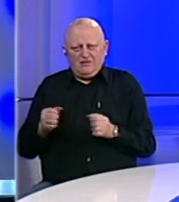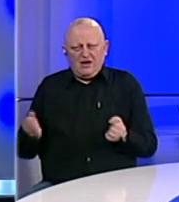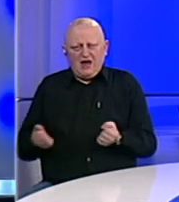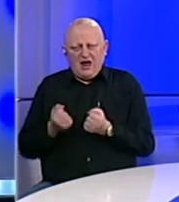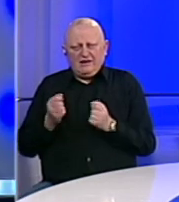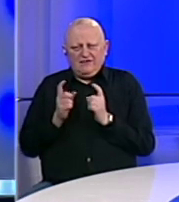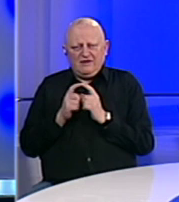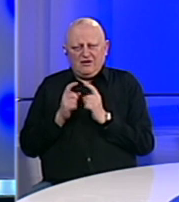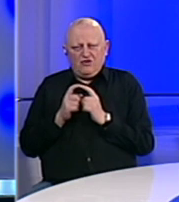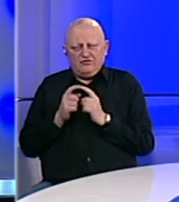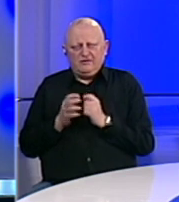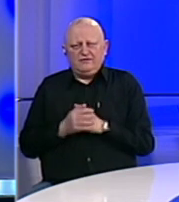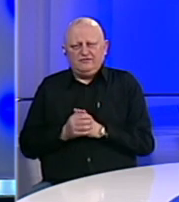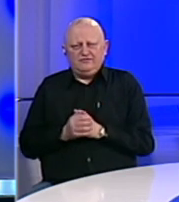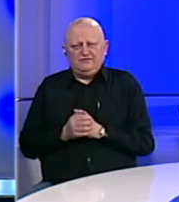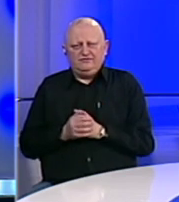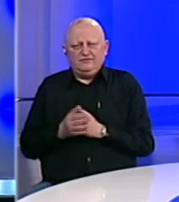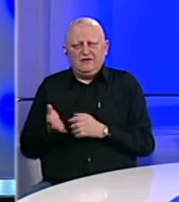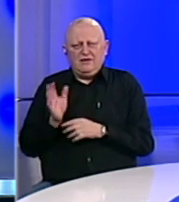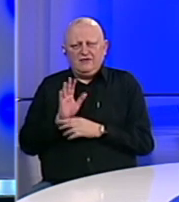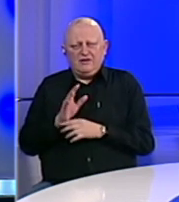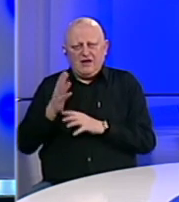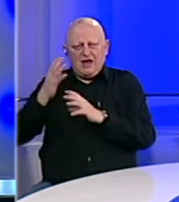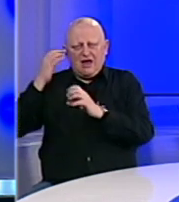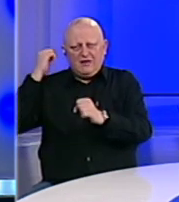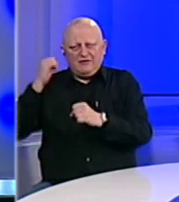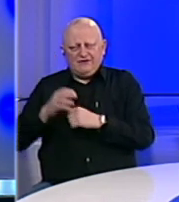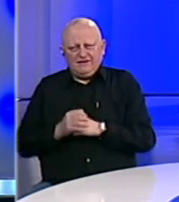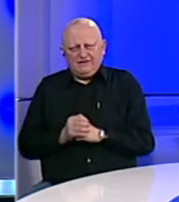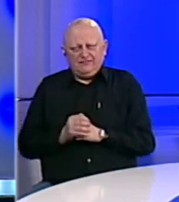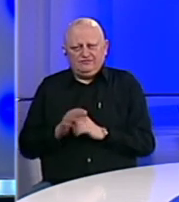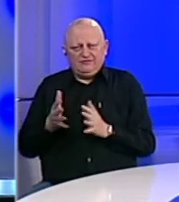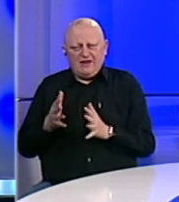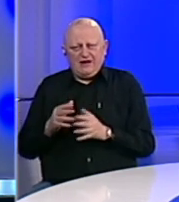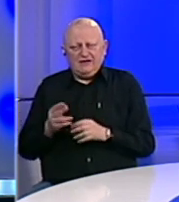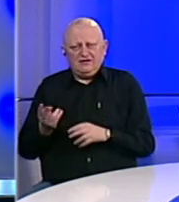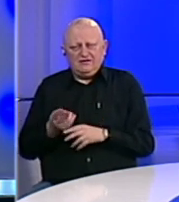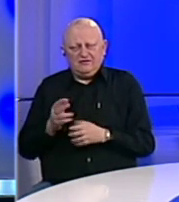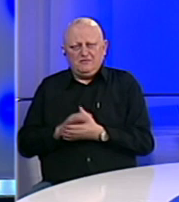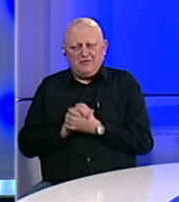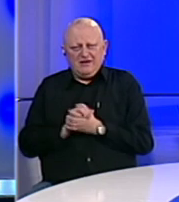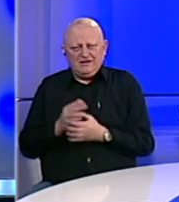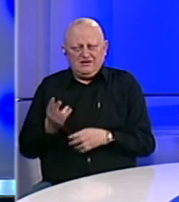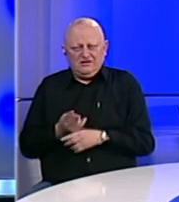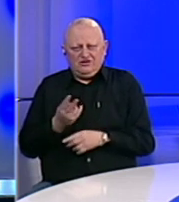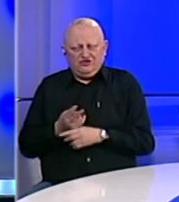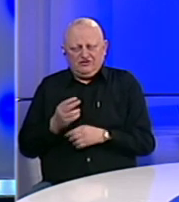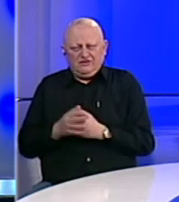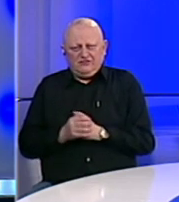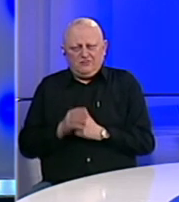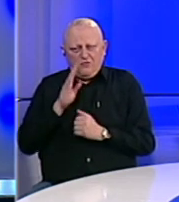aktivne kontakte sa predstavnicima ambasada nekih prijateljskih zemalja